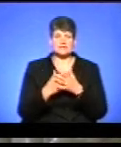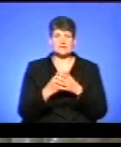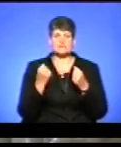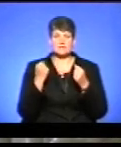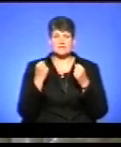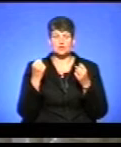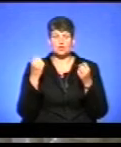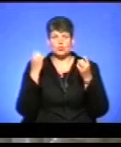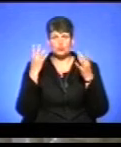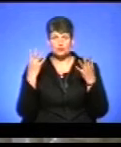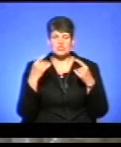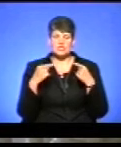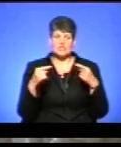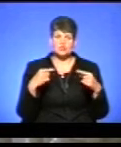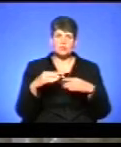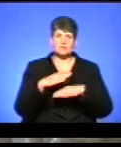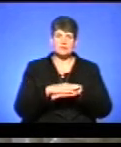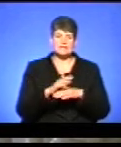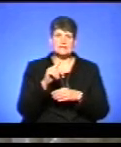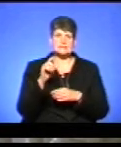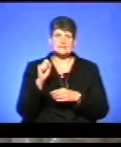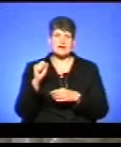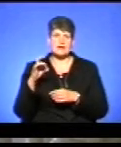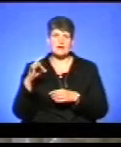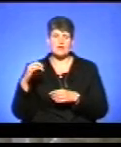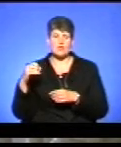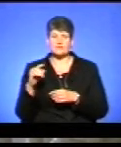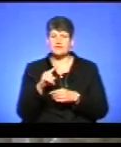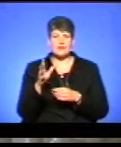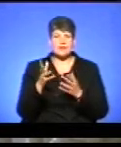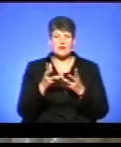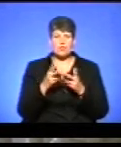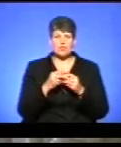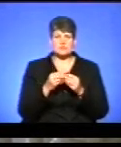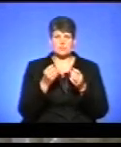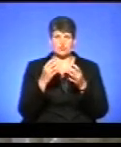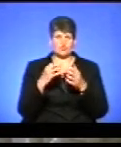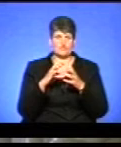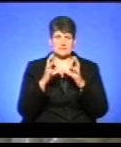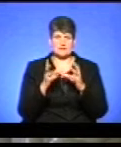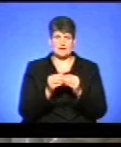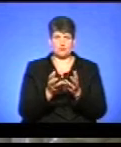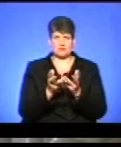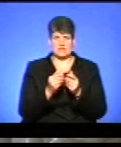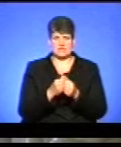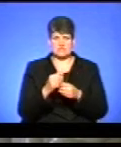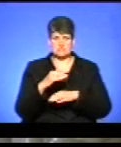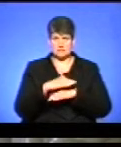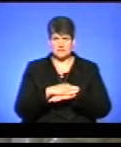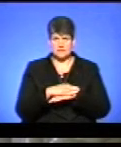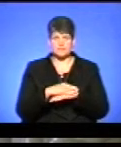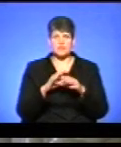культури чи з іншого предмету зараховано, то він не рахується просто в загальну кількість предметів. Ну, і